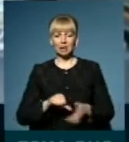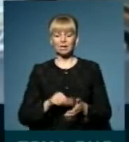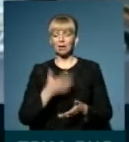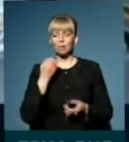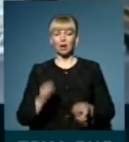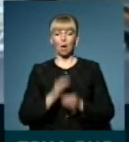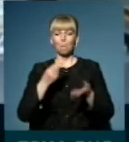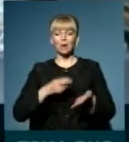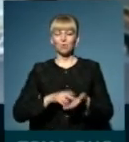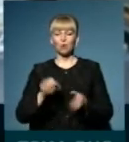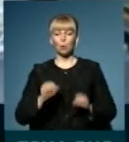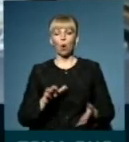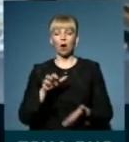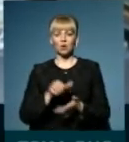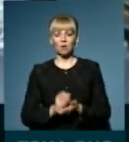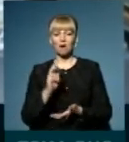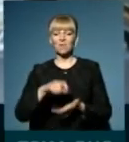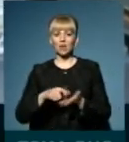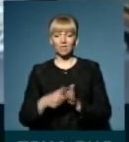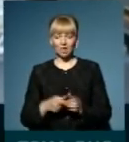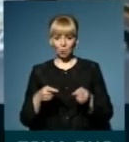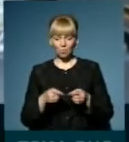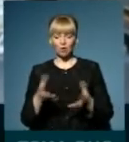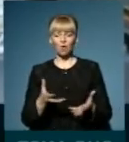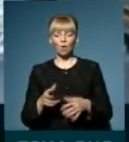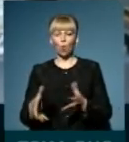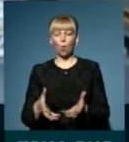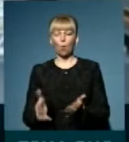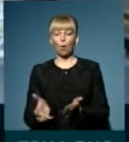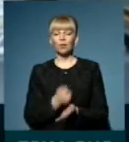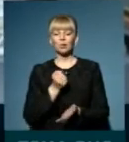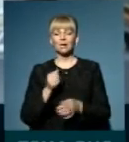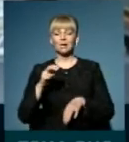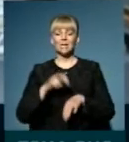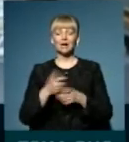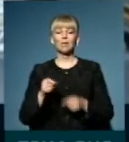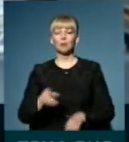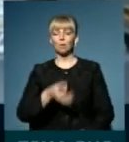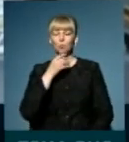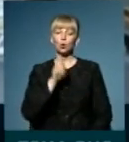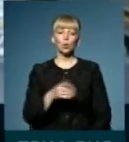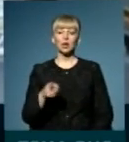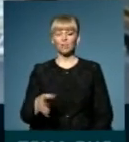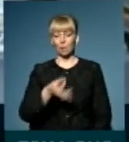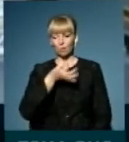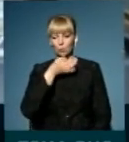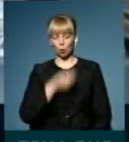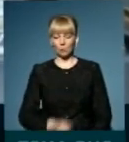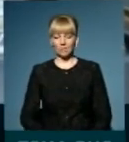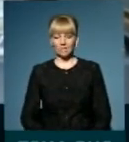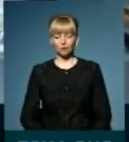приписки, ви можете орендувати квартиру і прийти і вибрати лікаря там, де вам подобається, і того, який вам подобається.